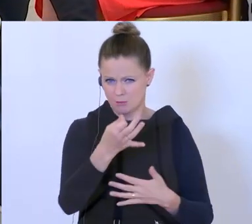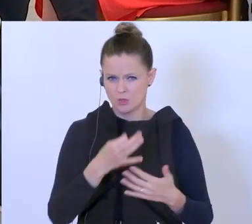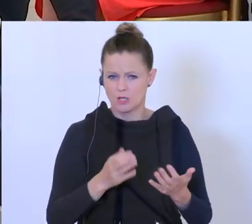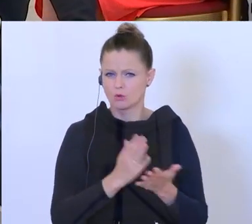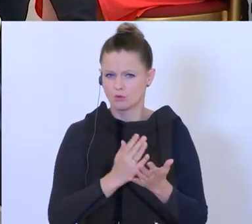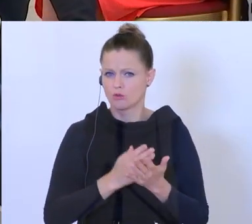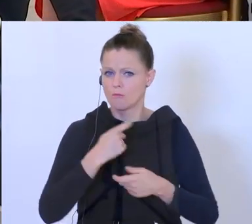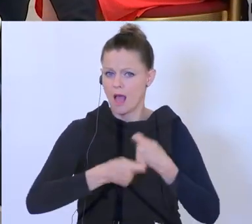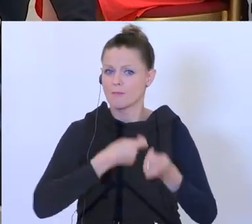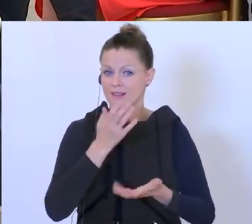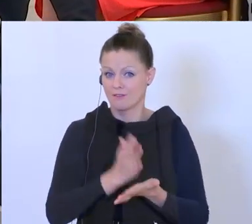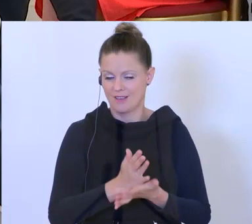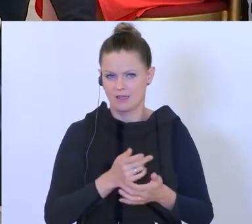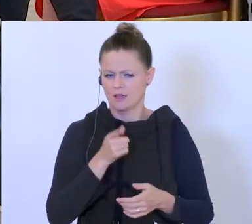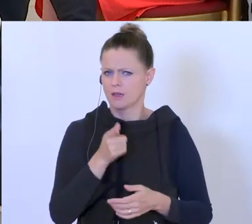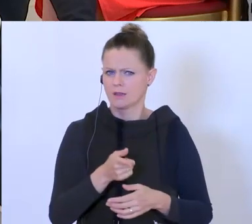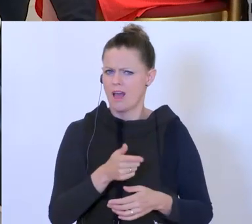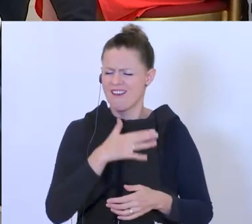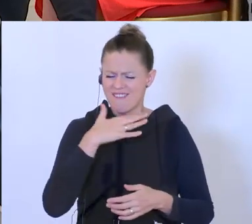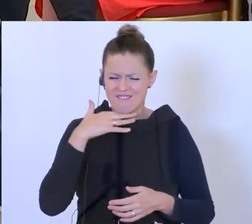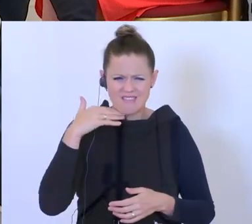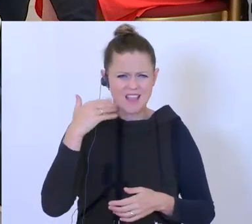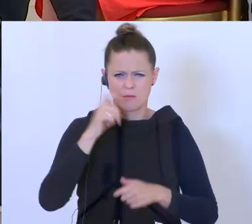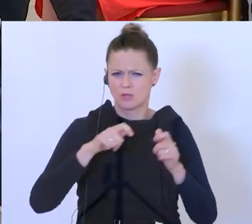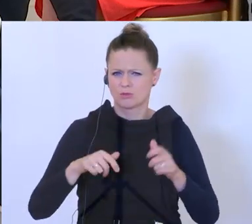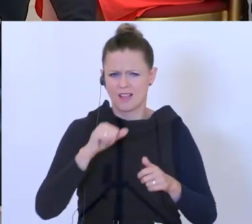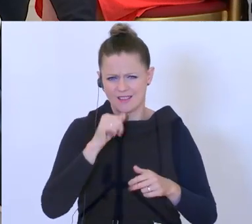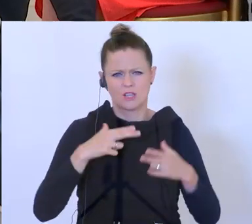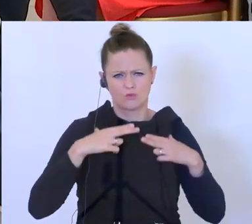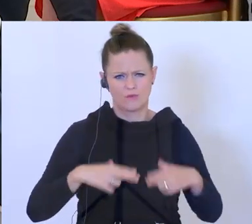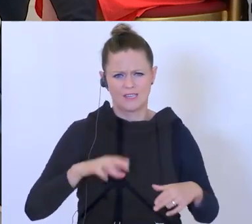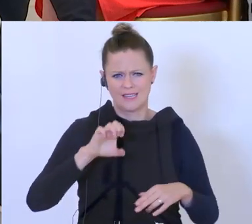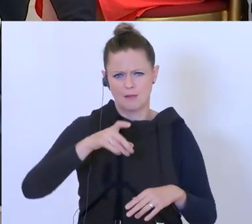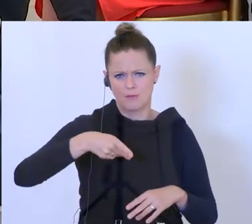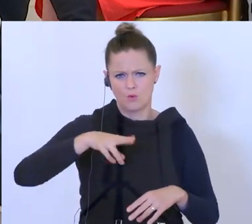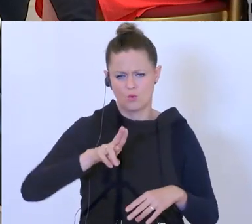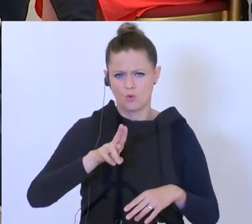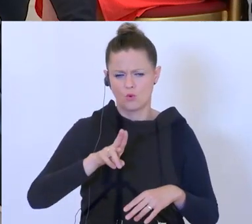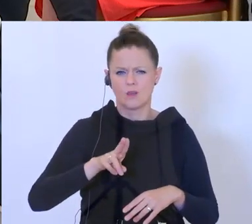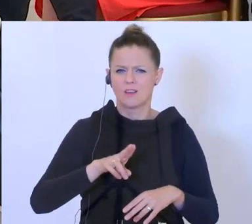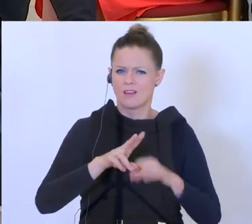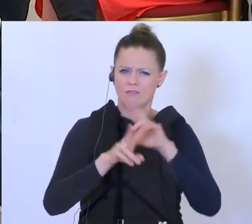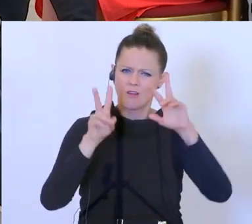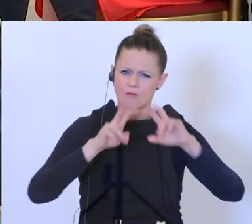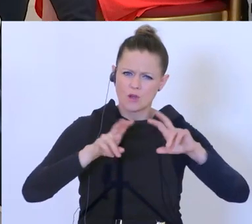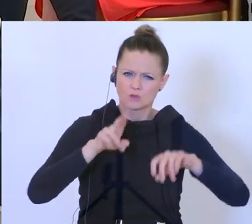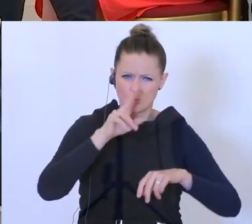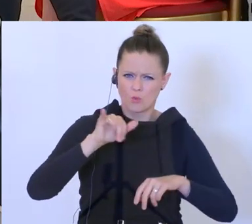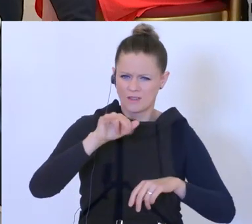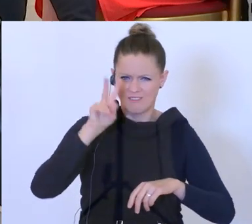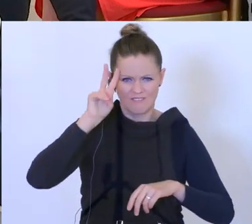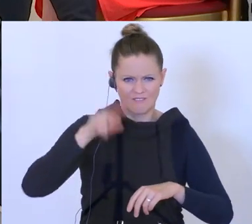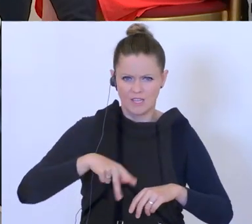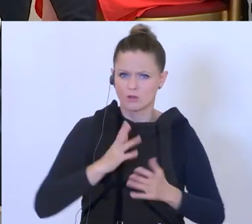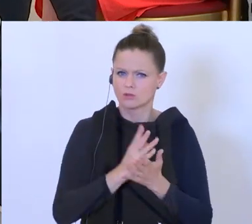ist bereits. Und da gibt es große Unzufriedenheit bei den EPUs. Eben diese Studie der Uni Wien ist schon angesprochen worden. Wird es da in einer Form